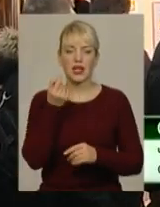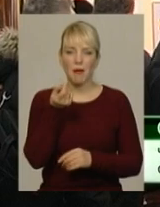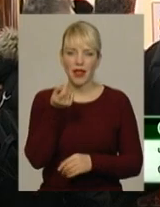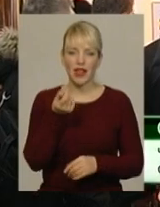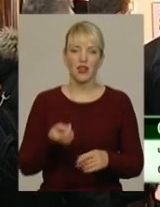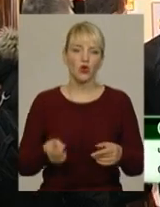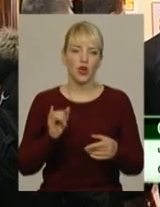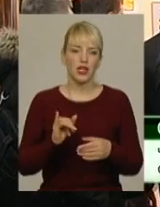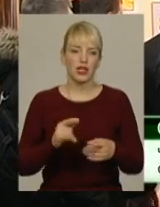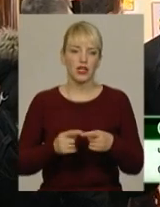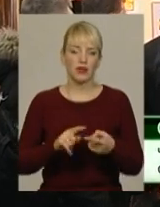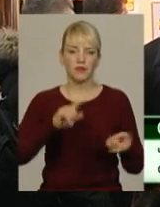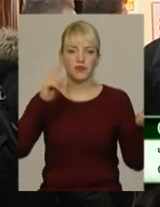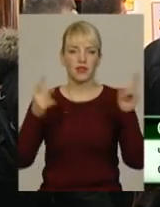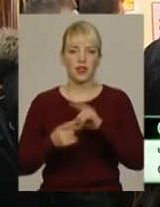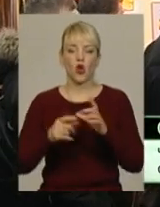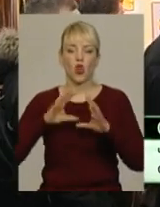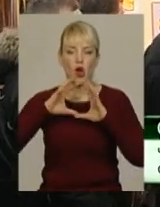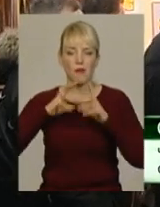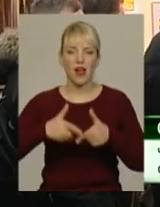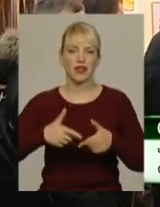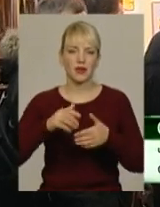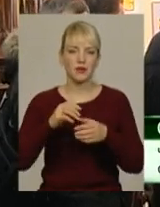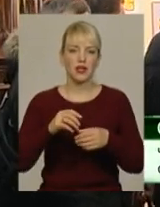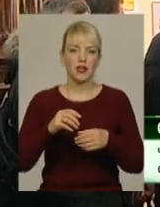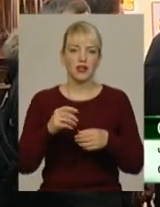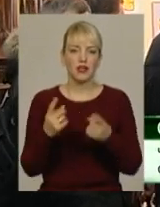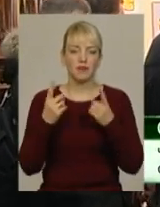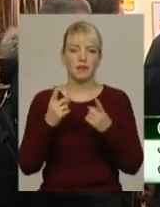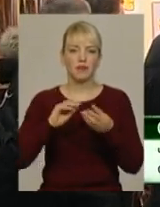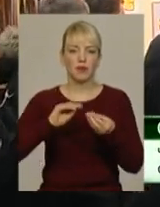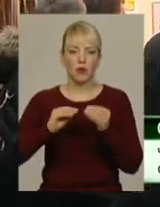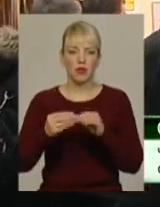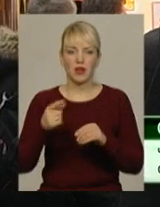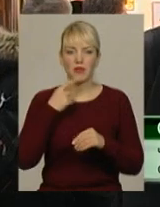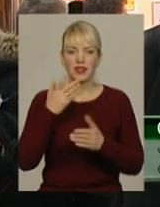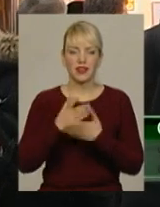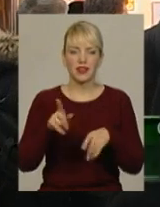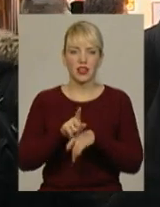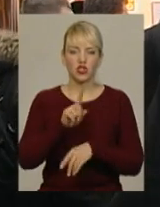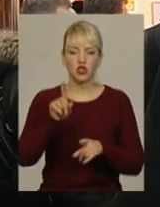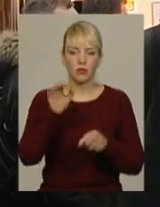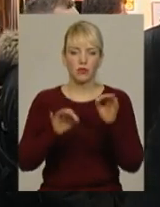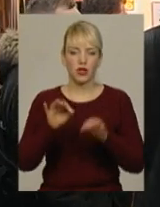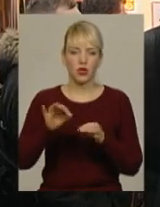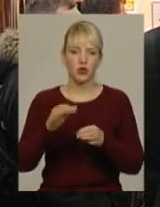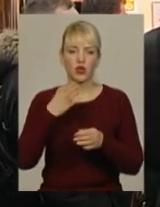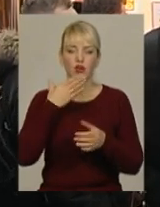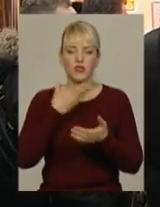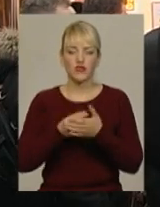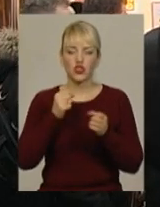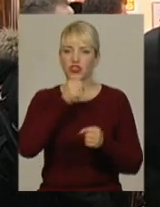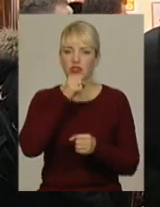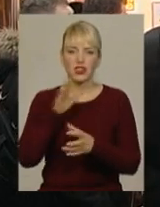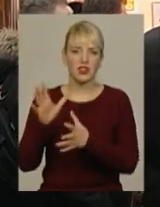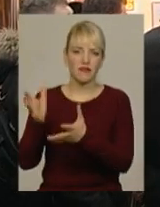виходить до глобальних екологічних проблем. Є такий вираз, що природу ми не взяли у своїх дідів, а взяли в